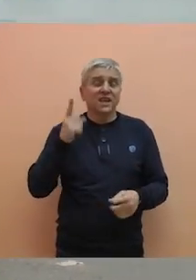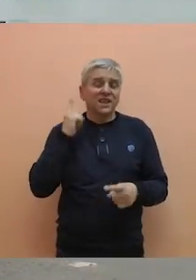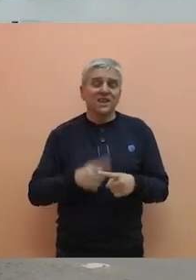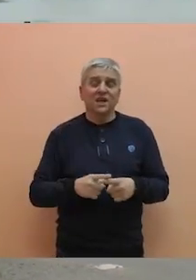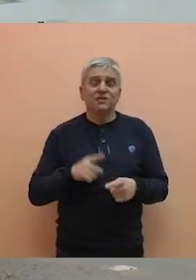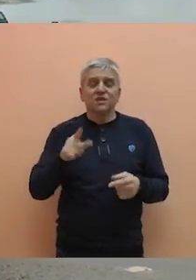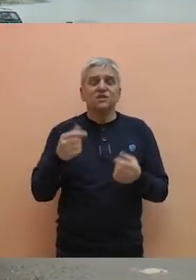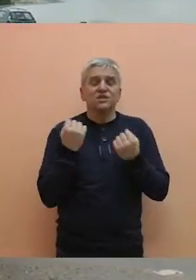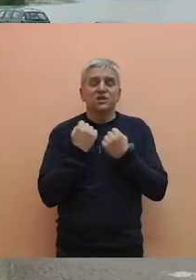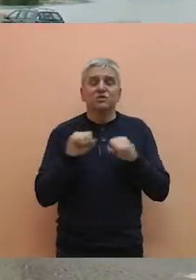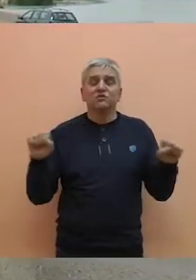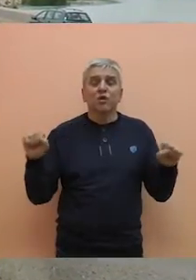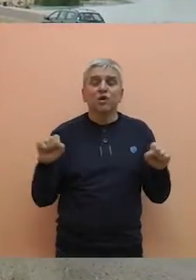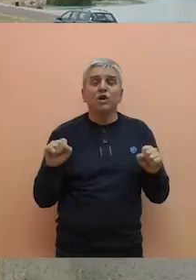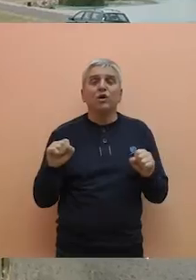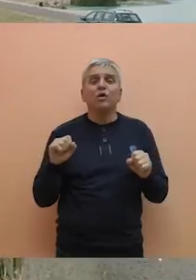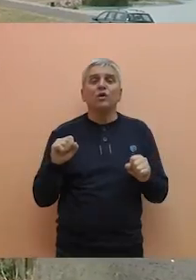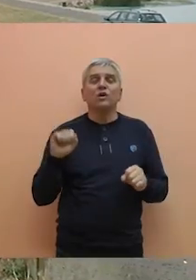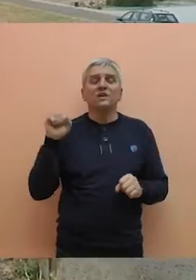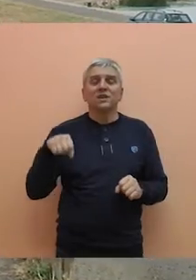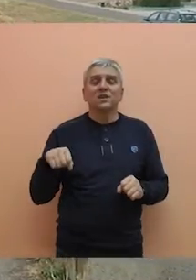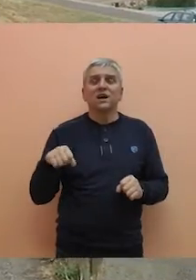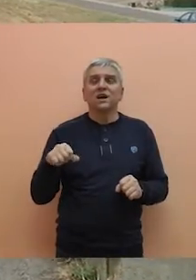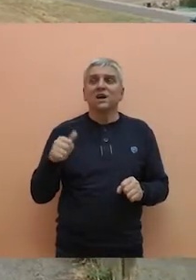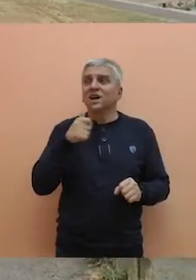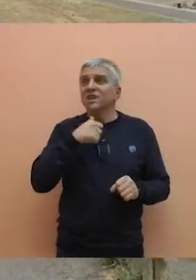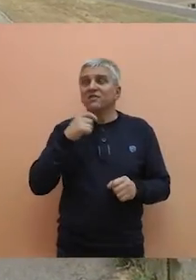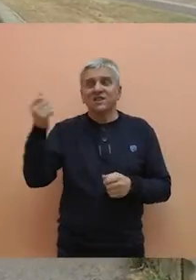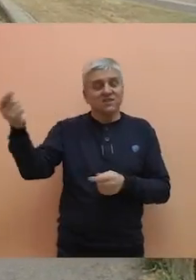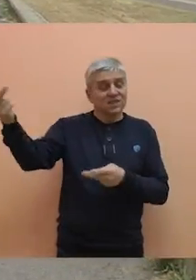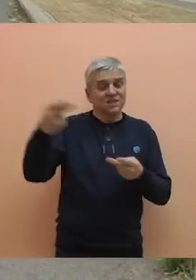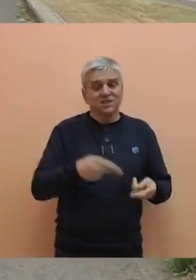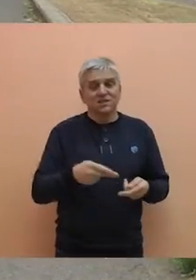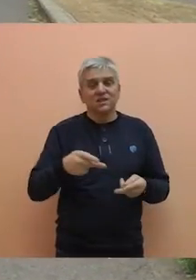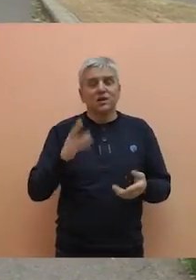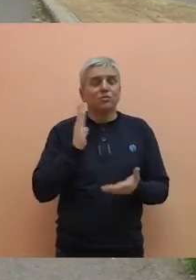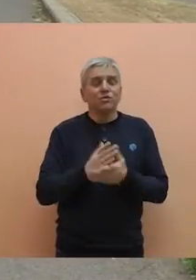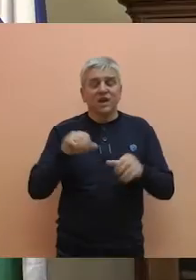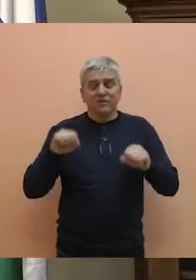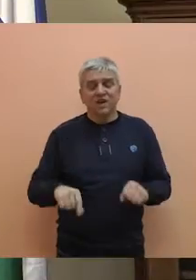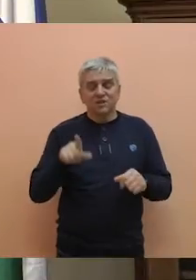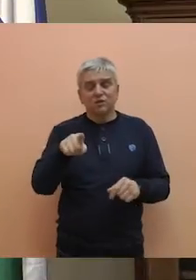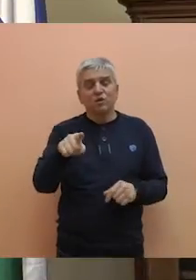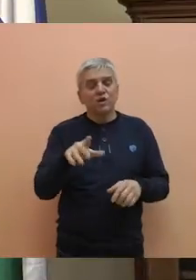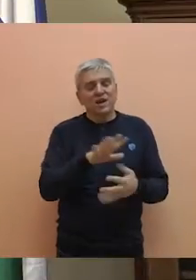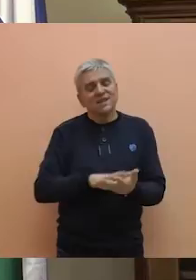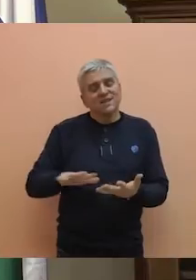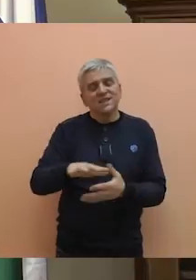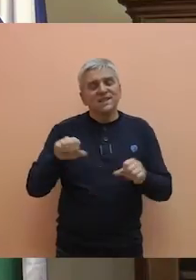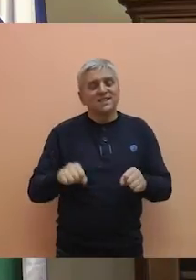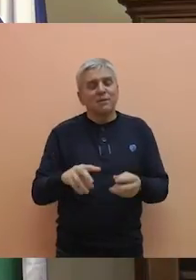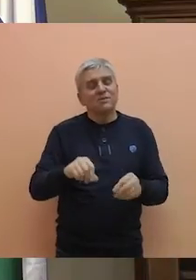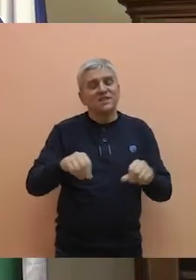istina da se dozvolilo, citiram, dozvolilo da investitor iz Ujedinjenih Arabskih Emirata postane vlasnik tog zemljišta. Dakle,